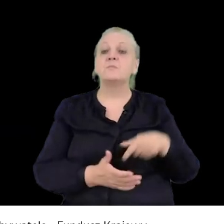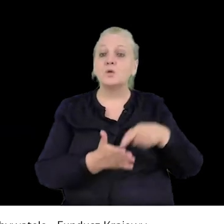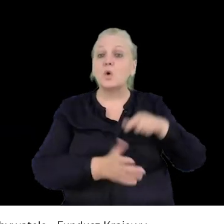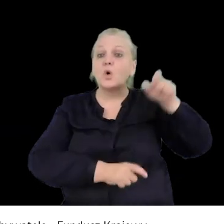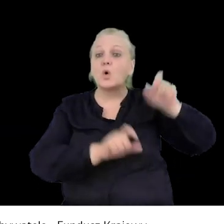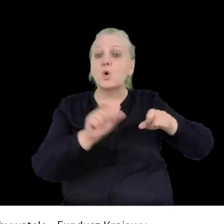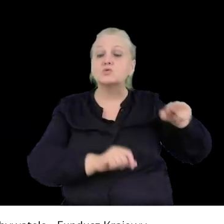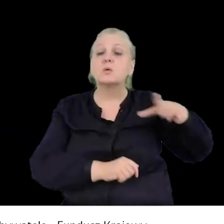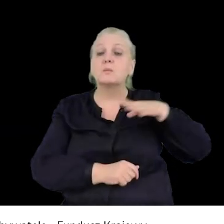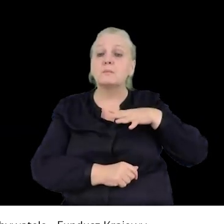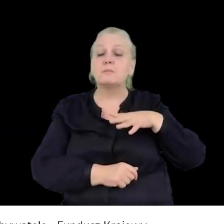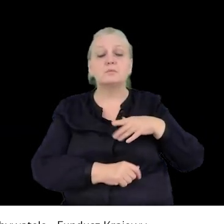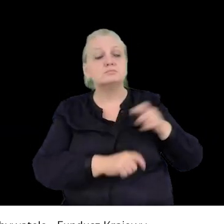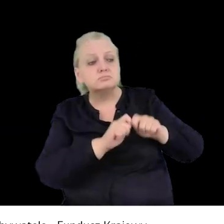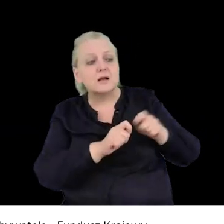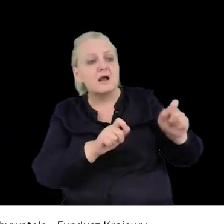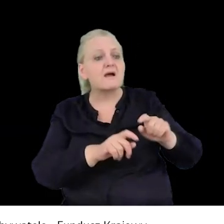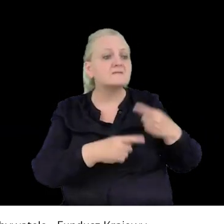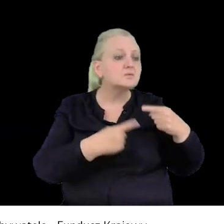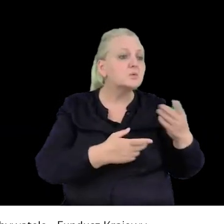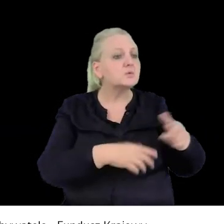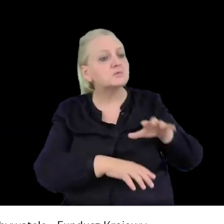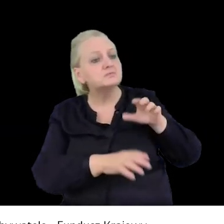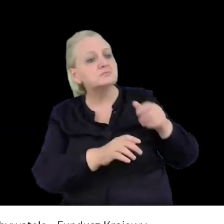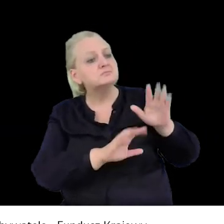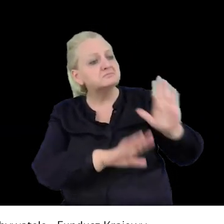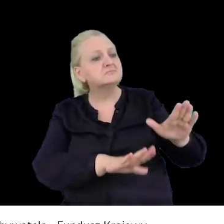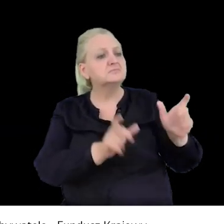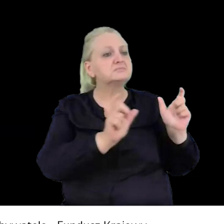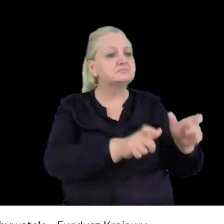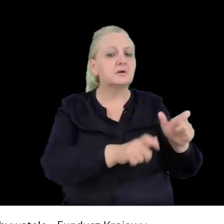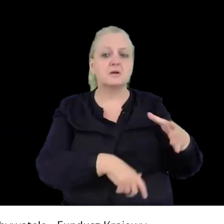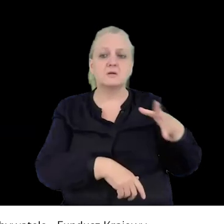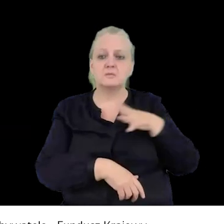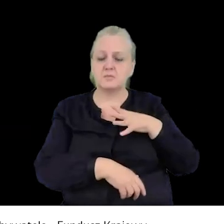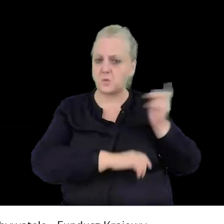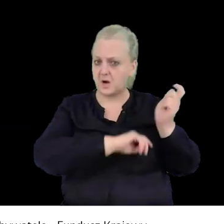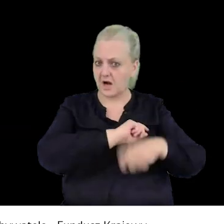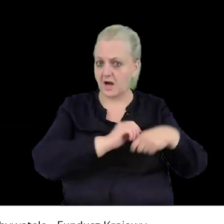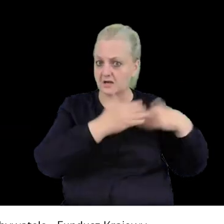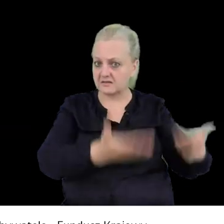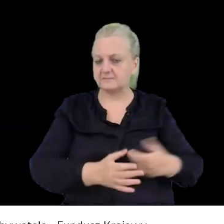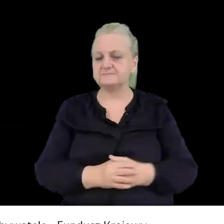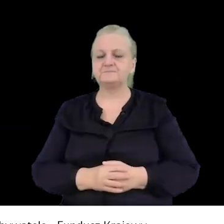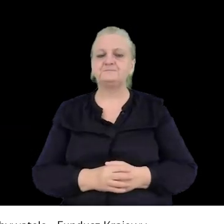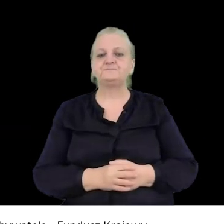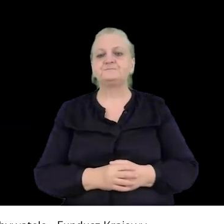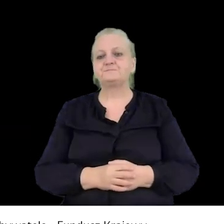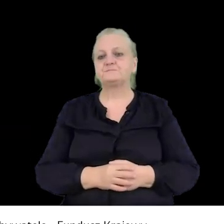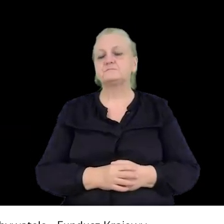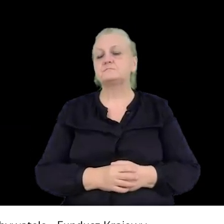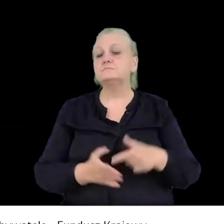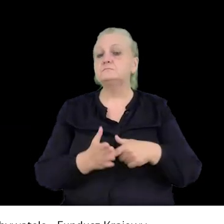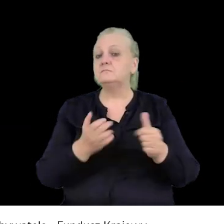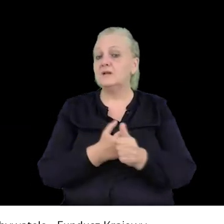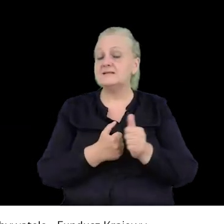były legitymowane, zatrzymywane nakładane na nieróżne sankcje karne. I jeżeli